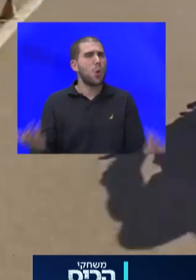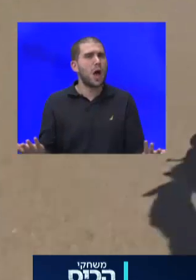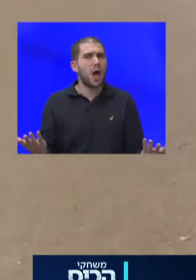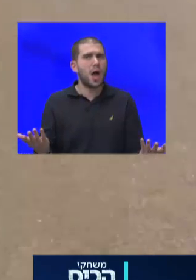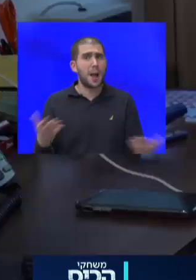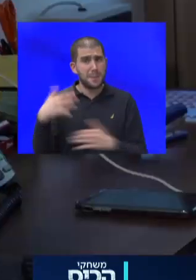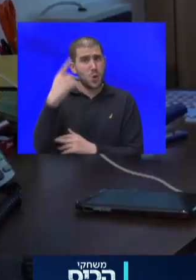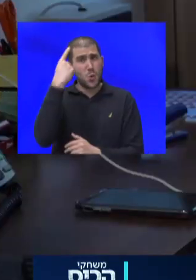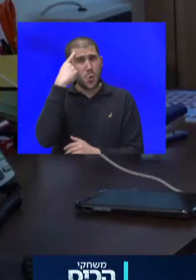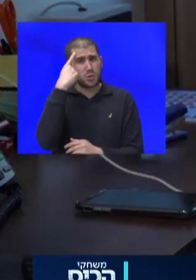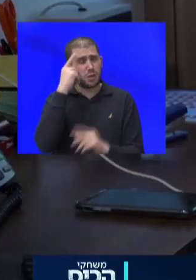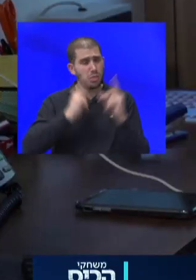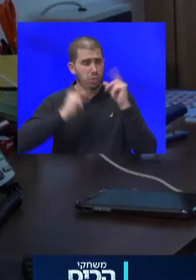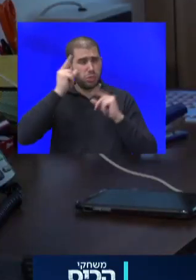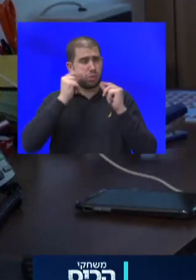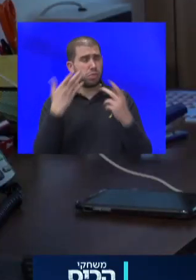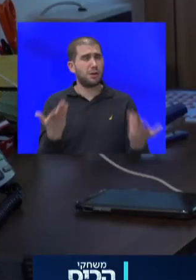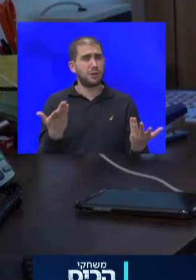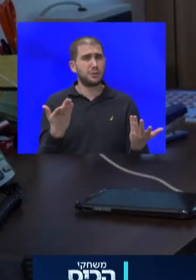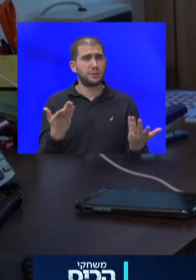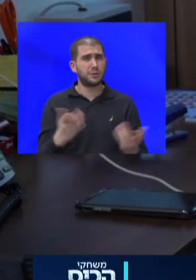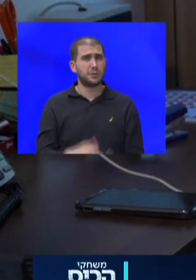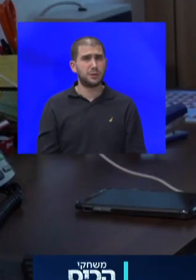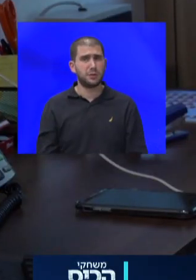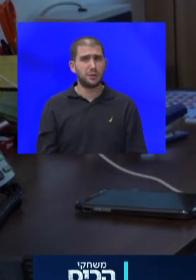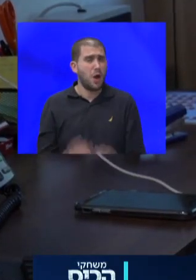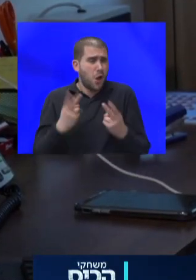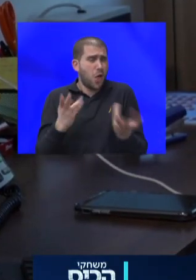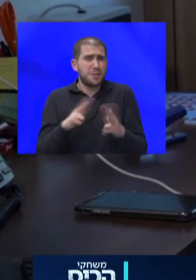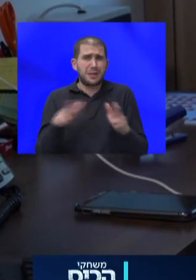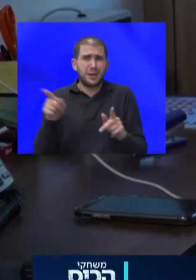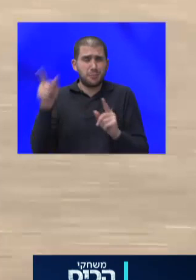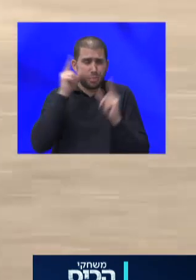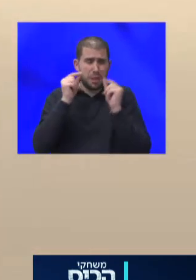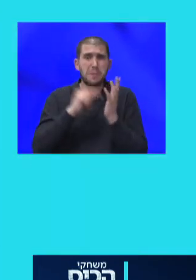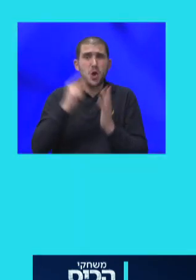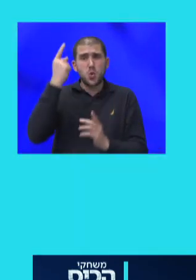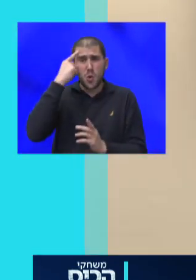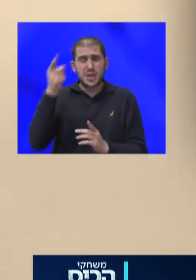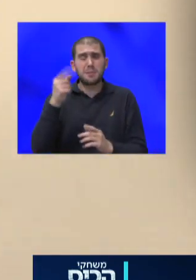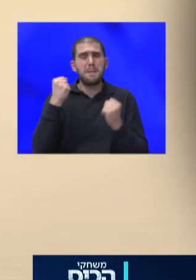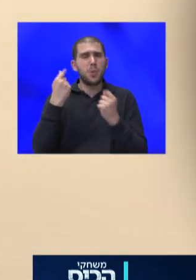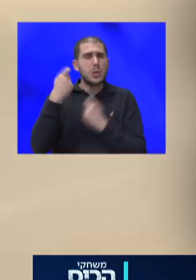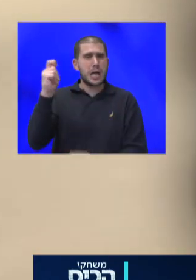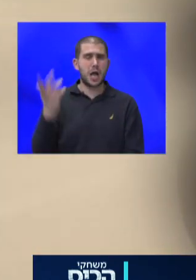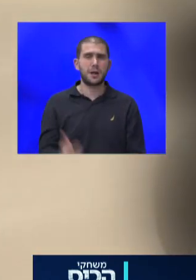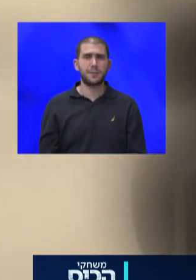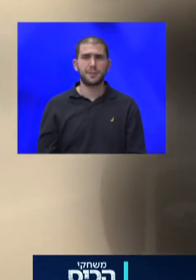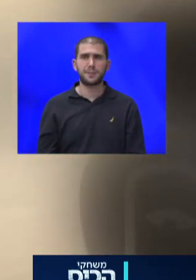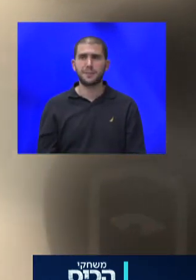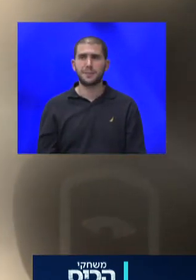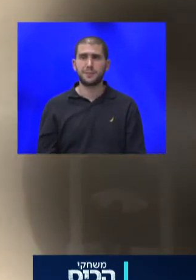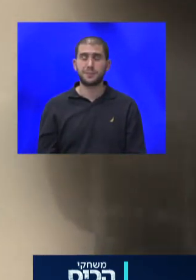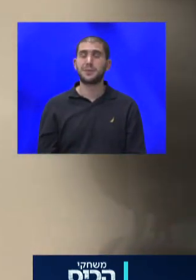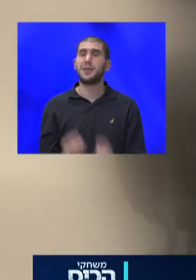מזה, ומעלים העין. לא יכול להיות, הם מעלימים העין, כי הם יודעים שהביטוח יקר. על פי נתוני משרד